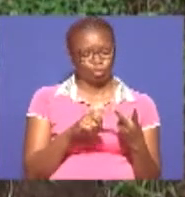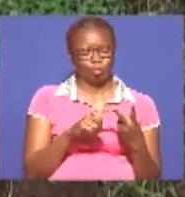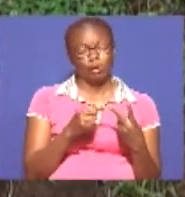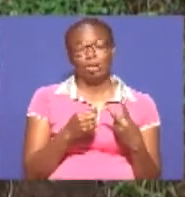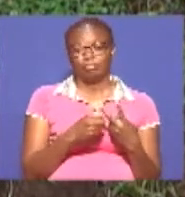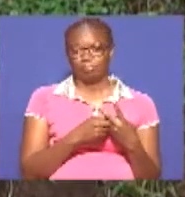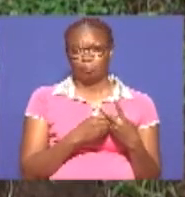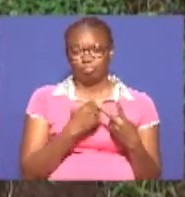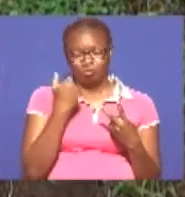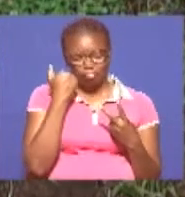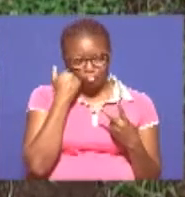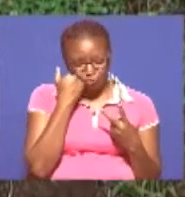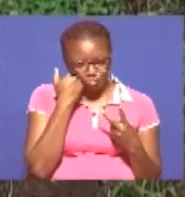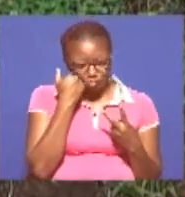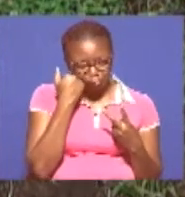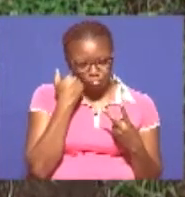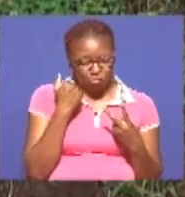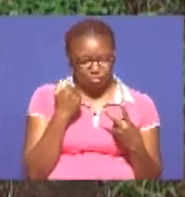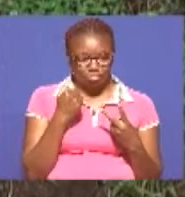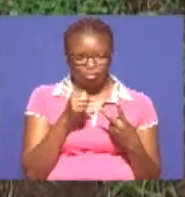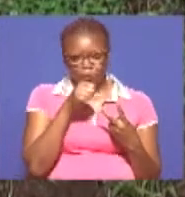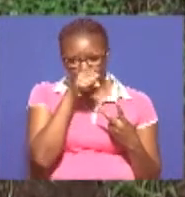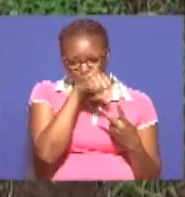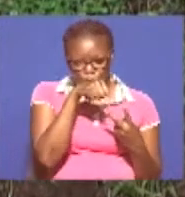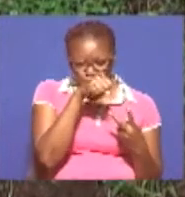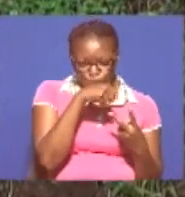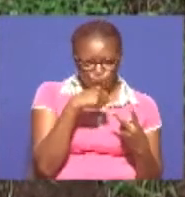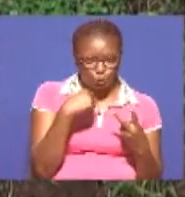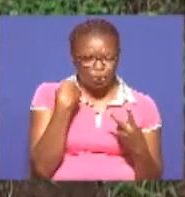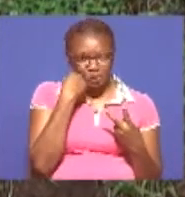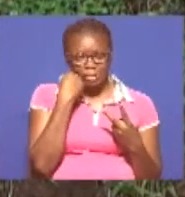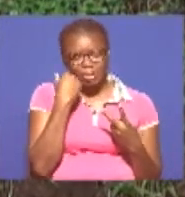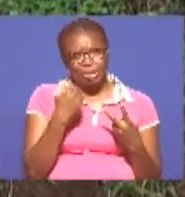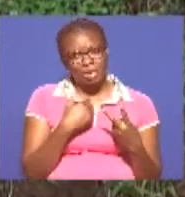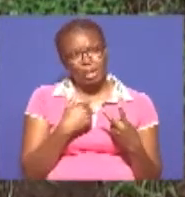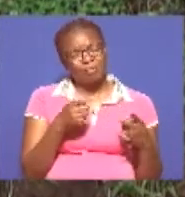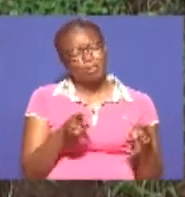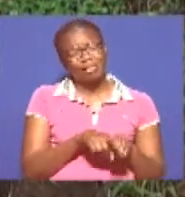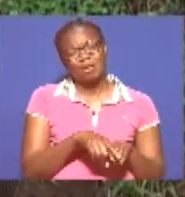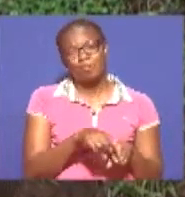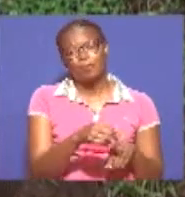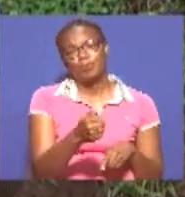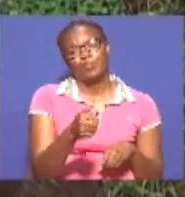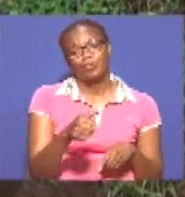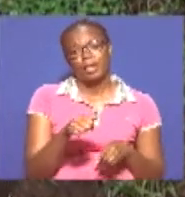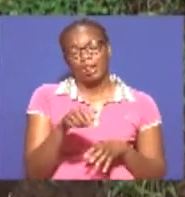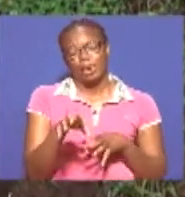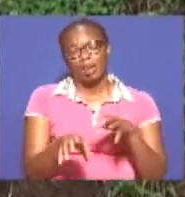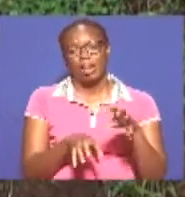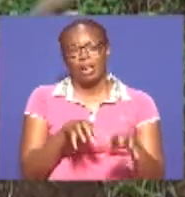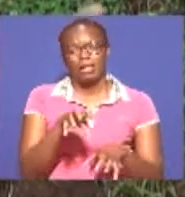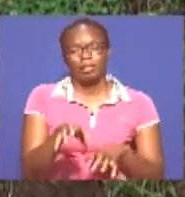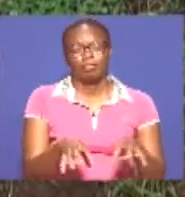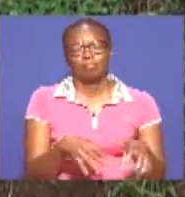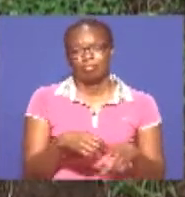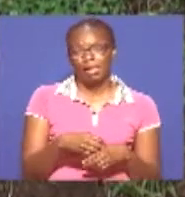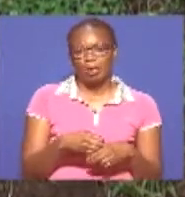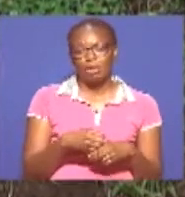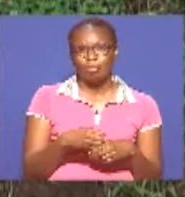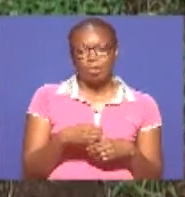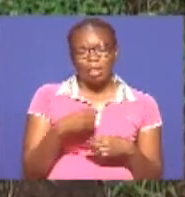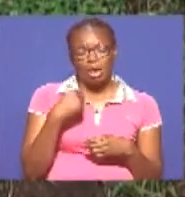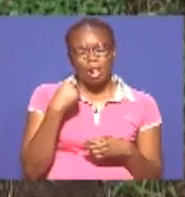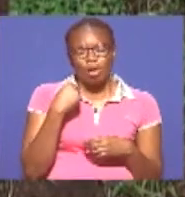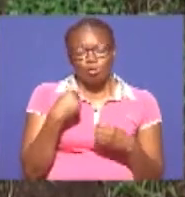Ama nilivyo elezea ngurue wanapata magojo kama wanyama wale wengine Kwa hivo changamoto ya